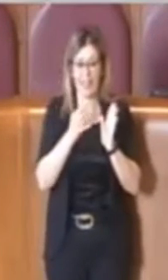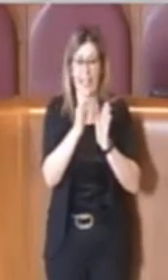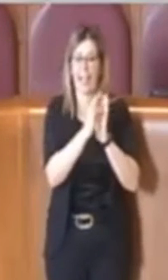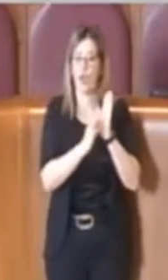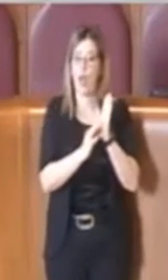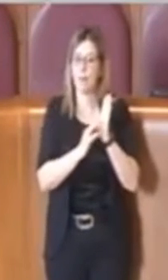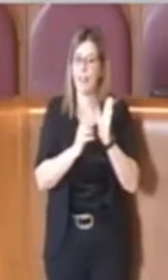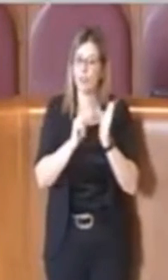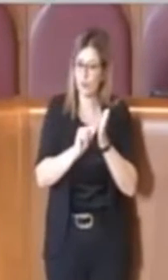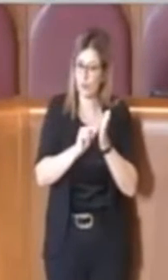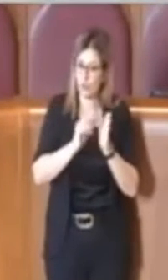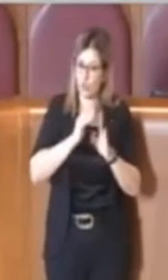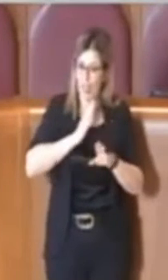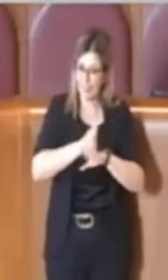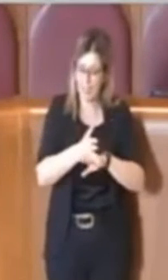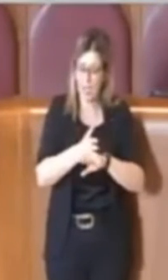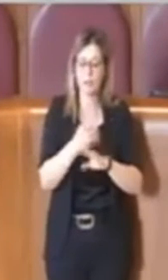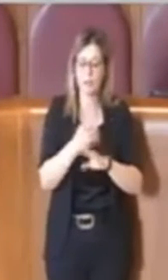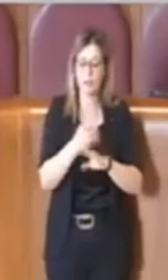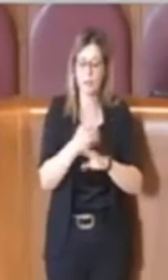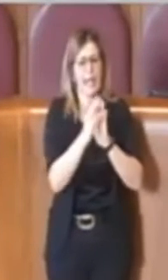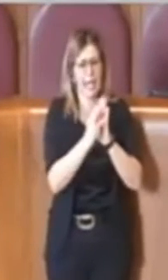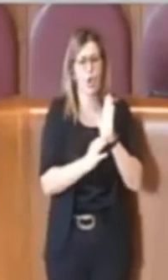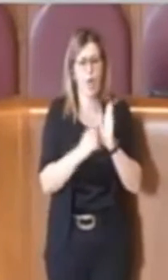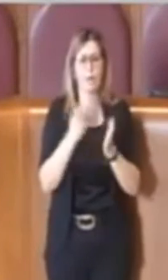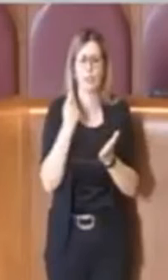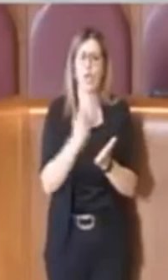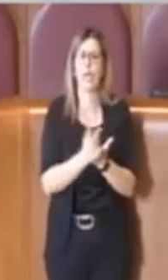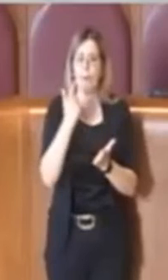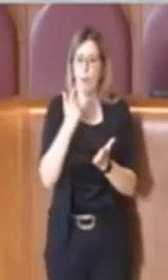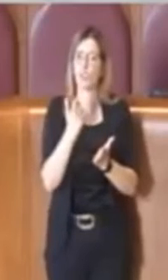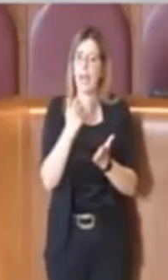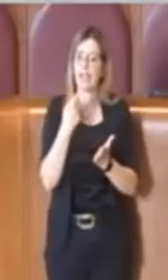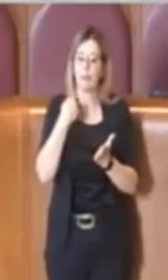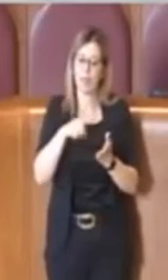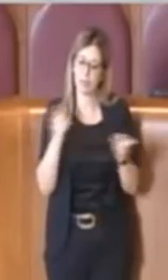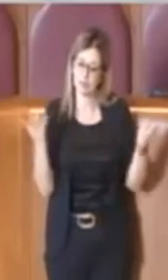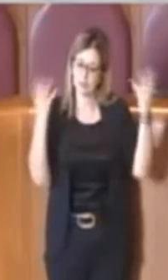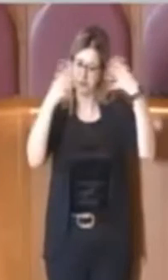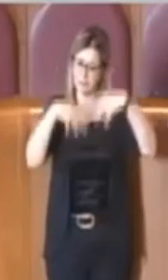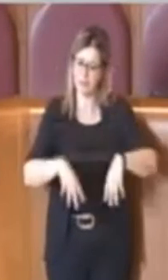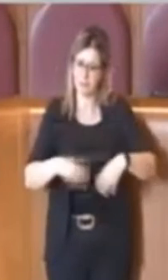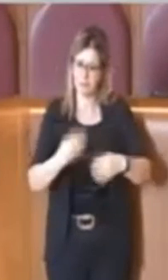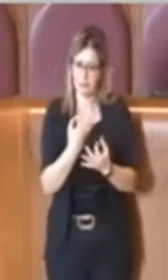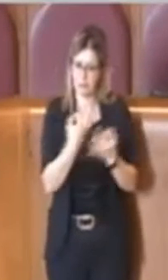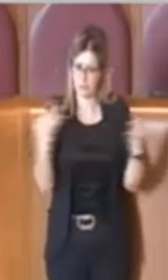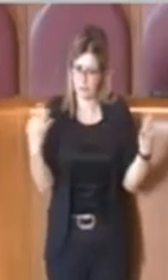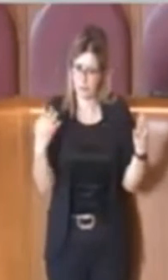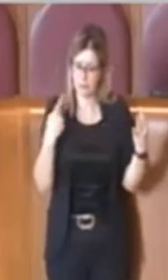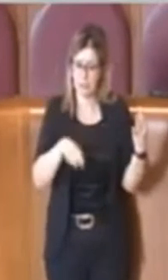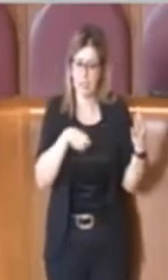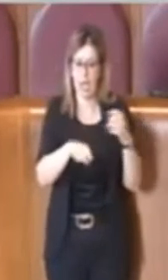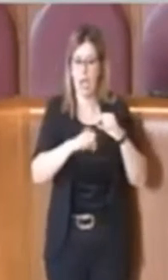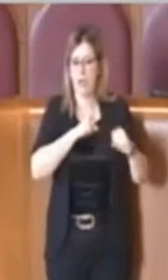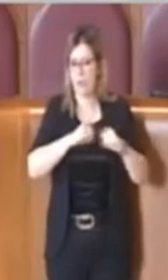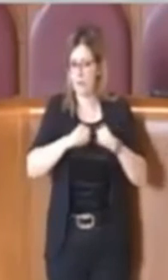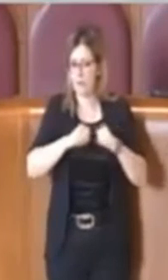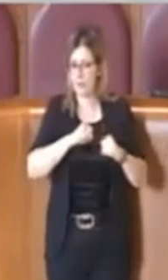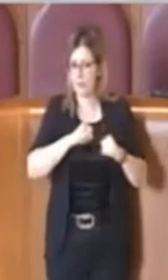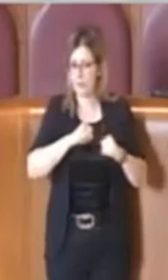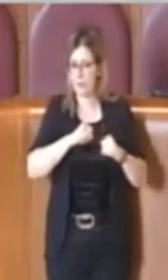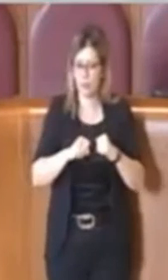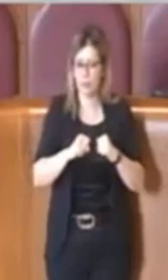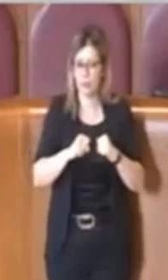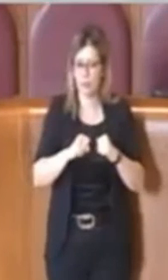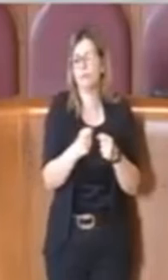i regolamenti sono fondamentali per il buon funzionamento della parte amministrativa di una